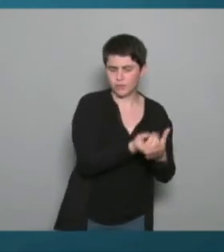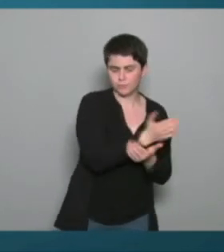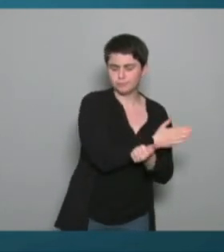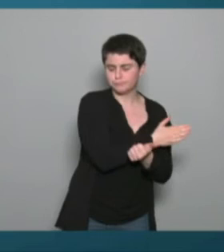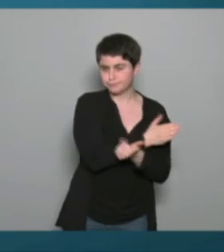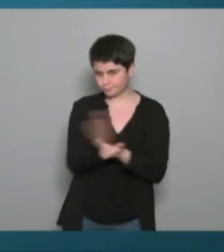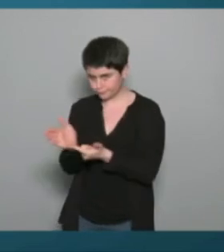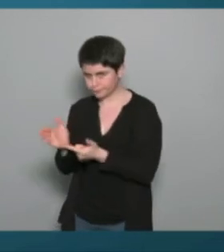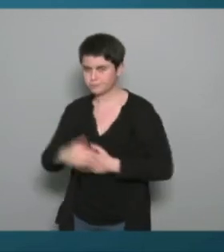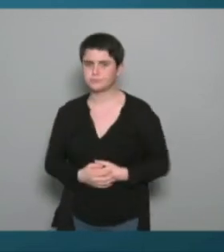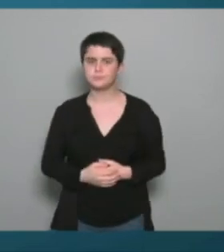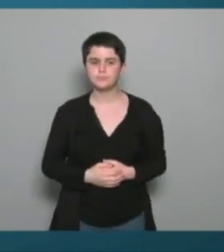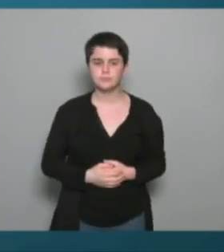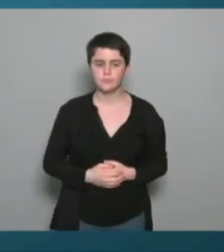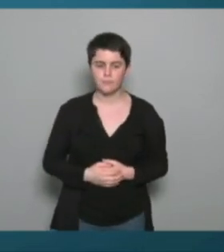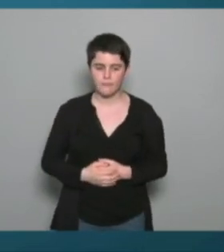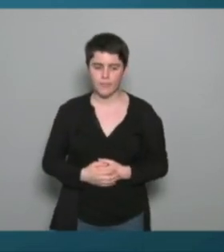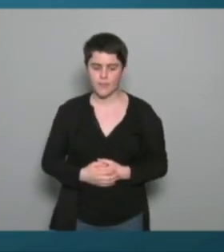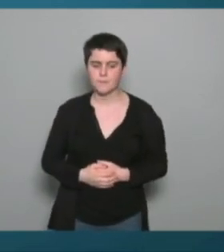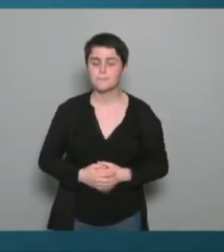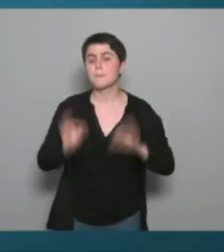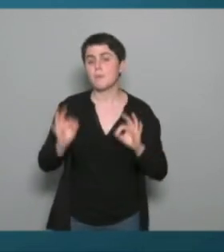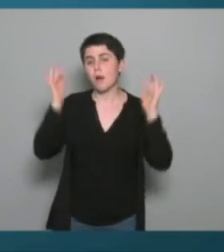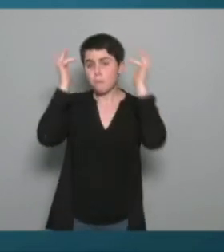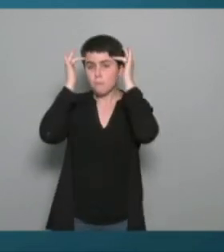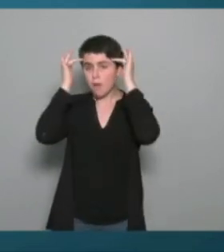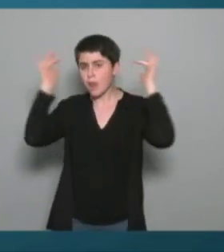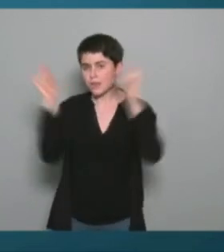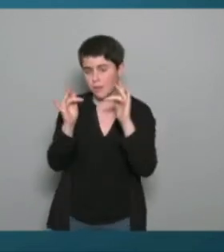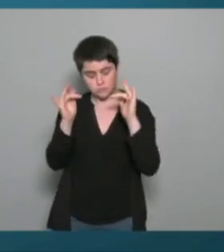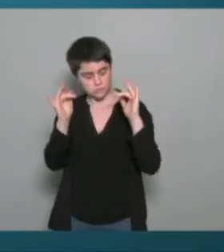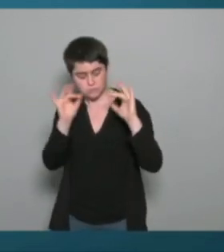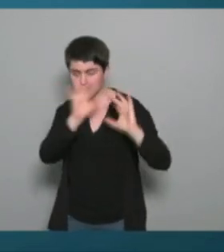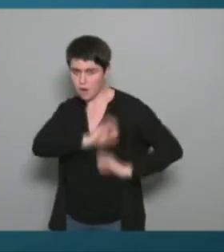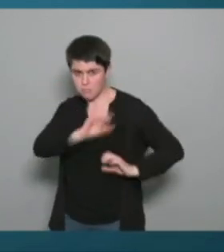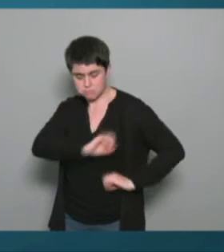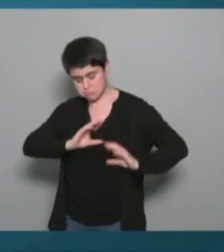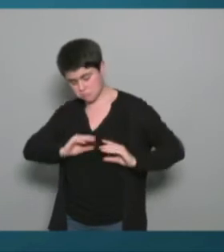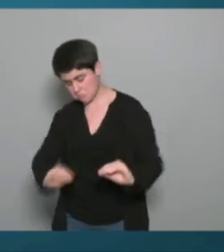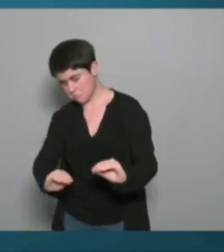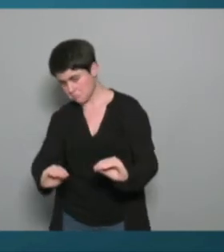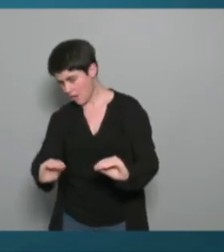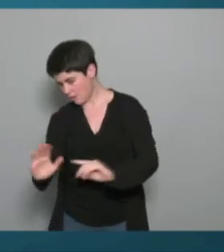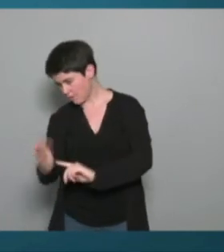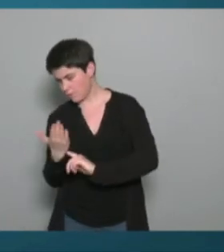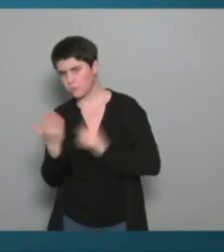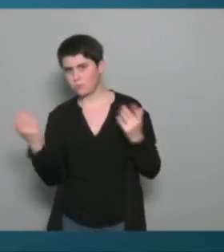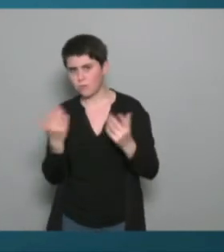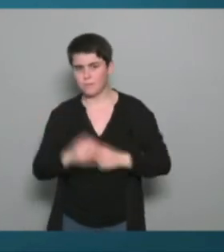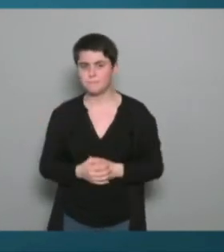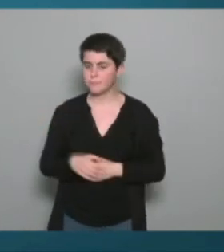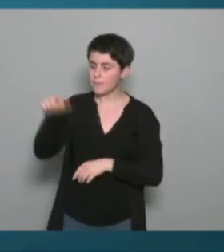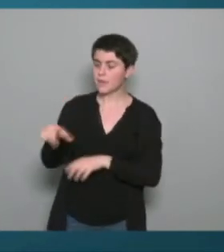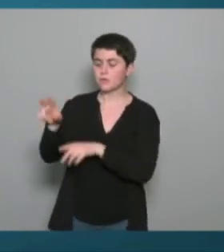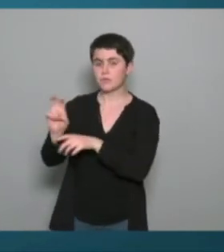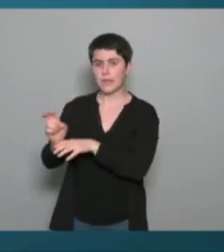de manière un peu empirique et bien l'expérience montre que les éducateurs sont aussi sensibles il a des signaux